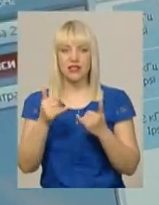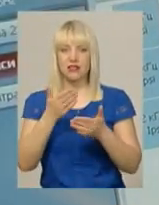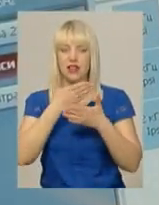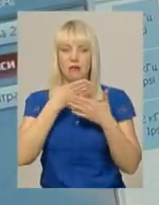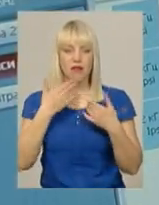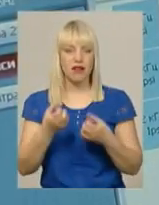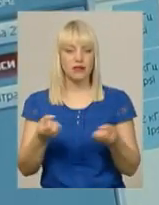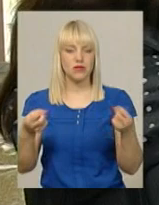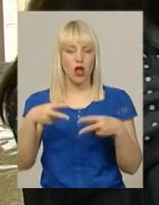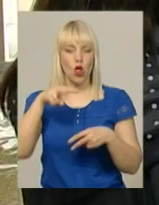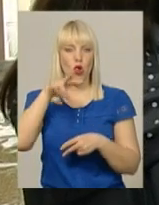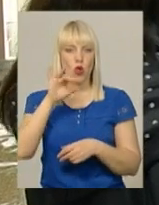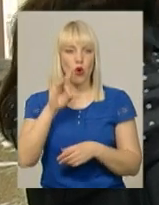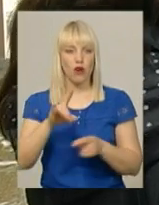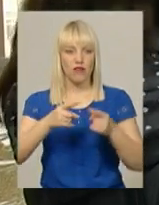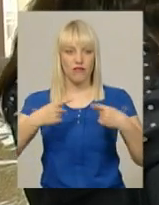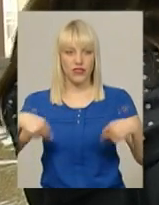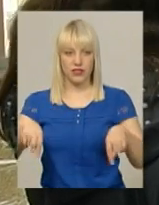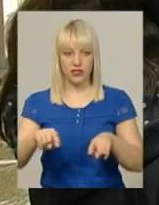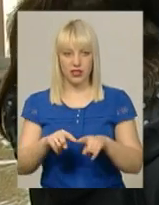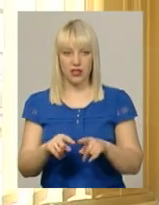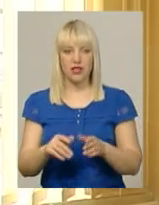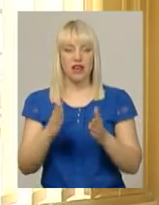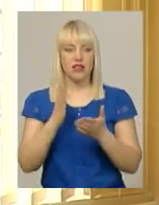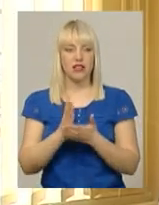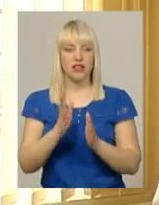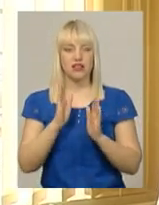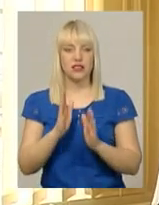лорвідділення. Із профільного обладнання тільки акустичний апарат.